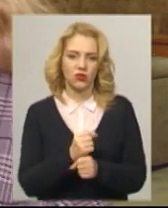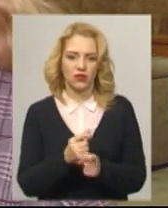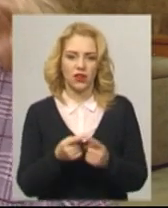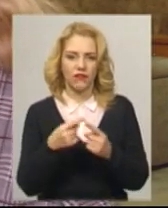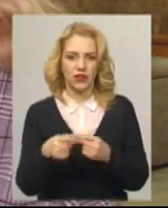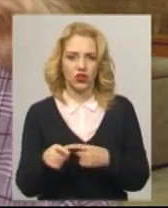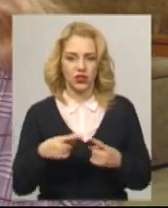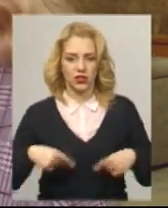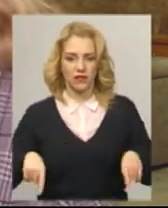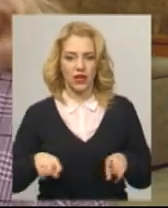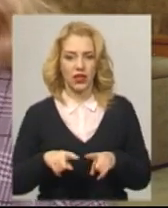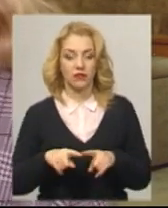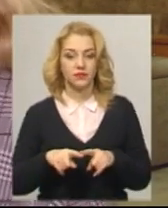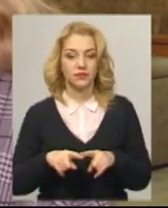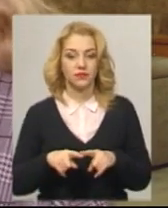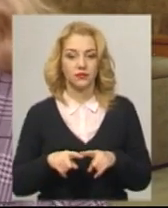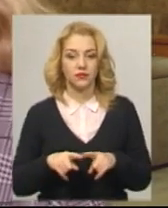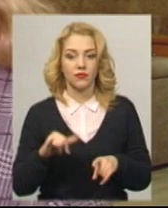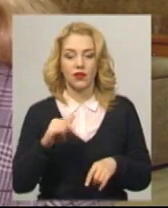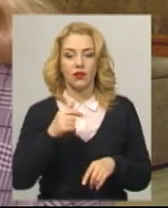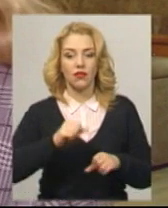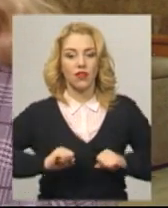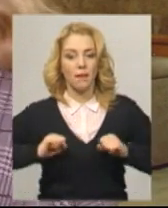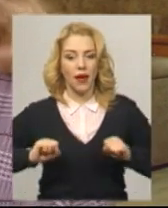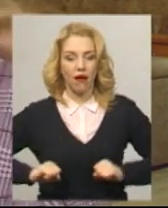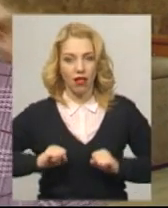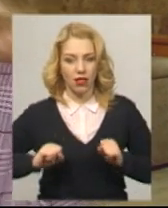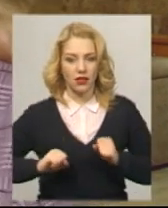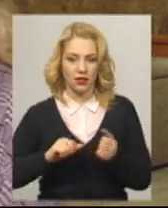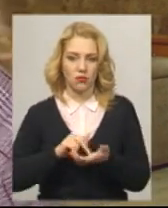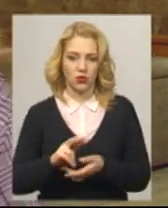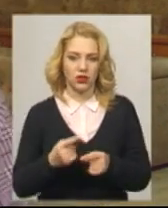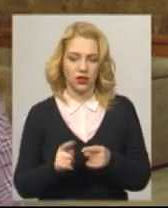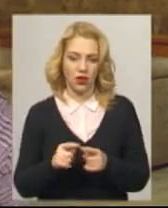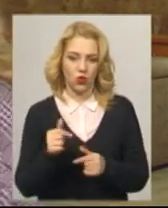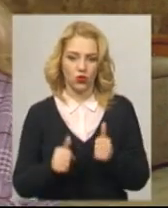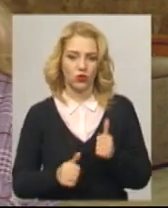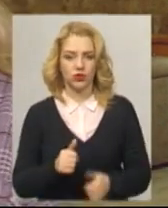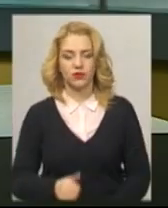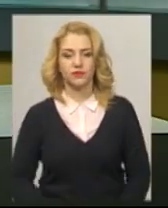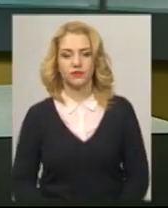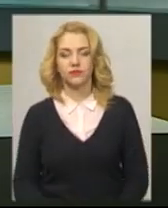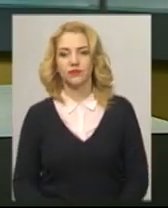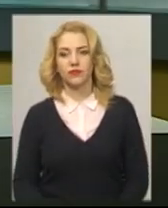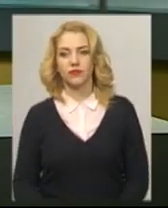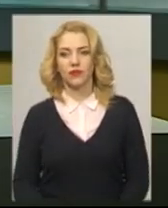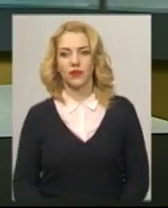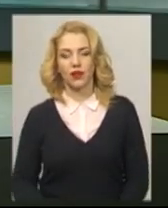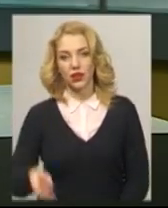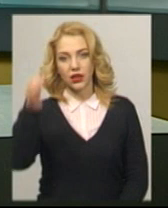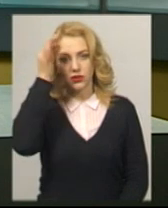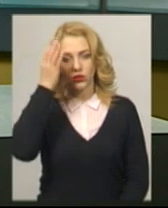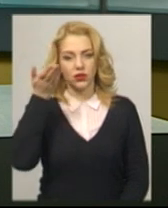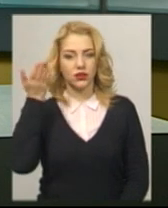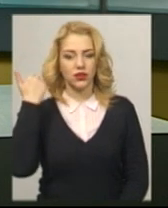сфері і намагалася пройти також цей конкурс. Нагадаю,